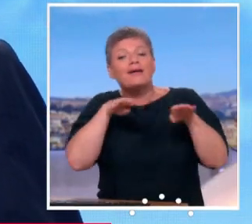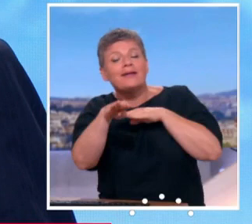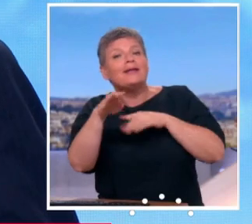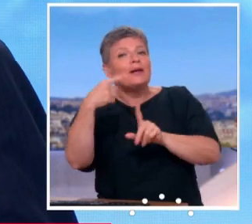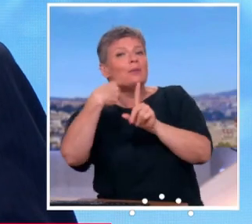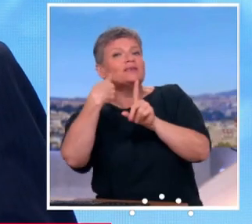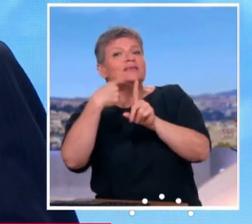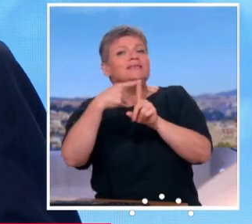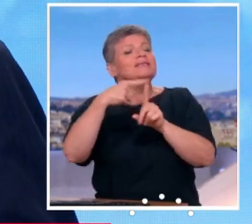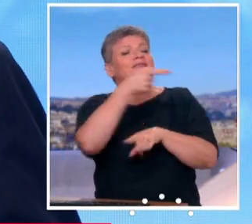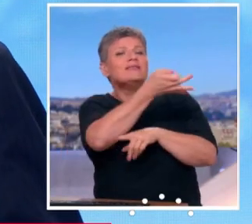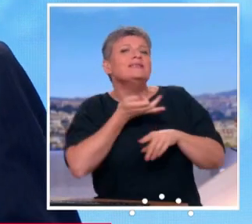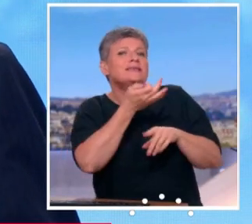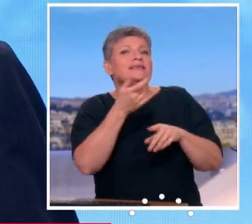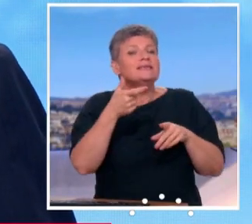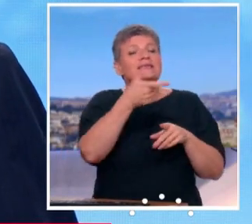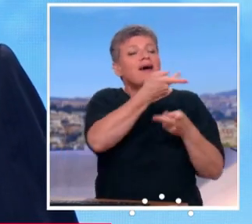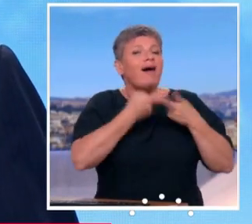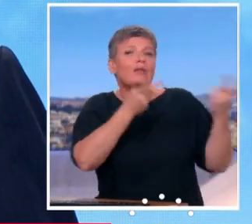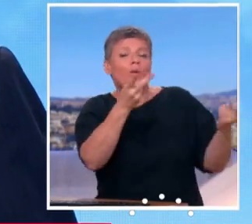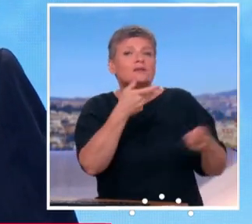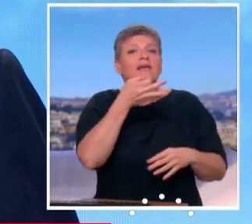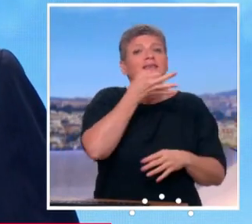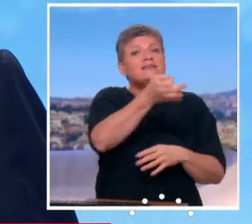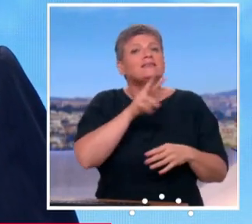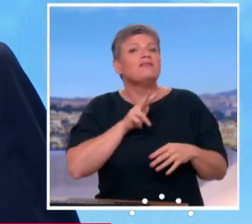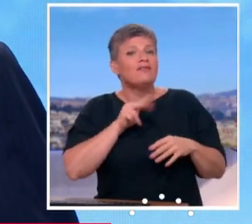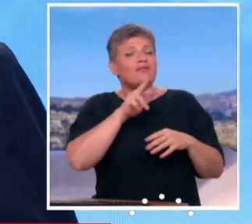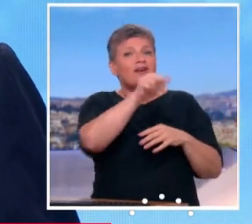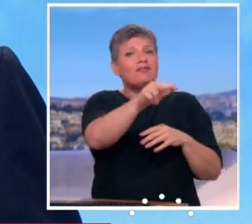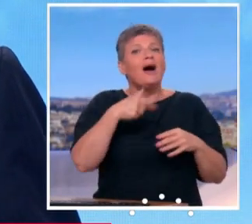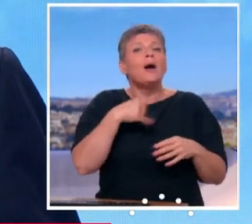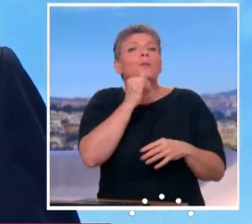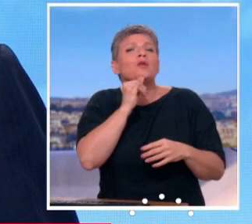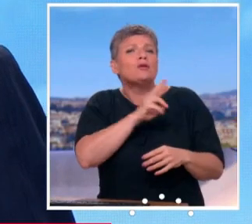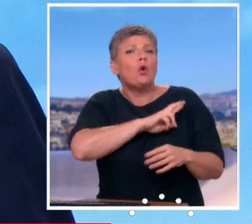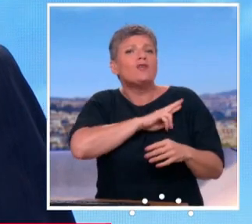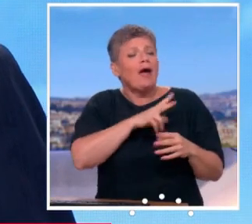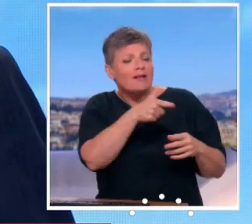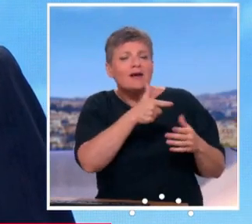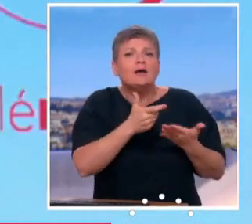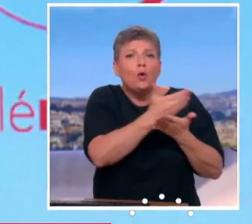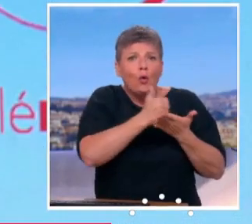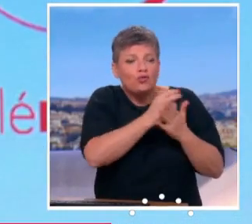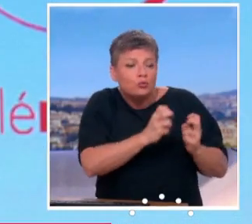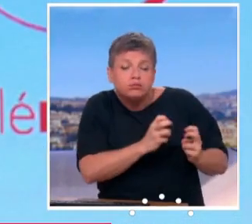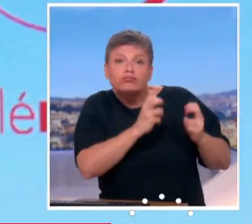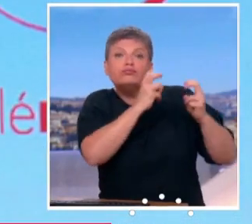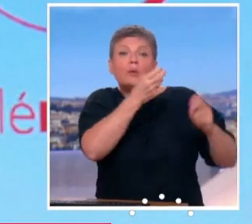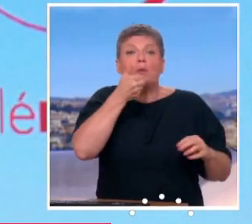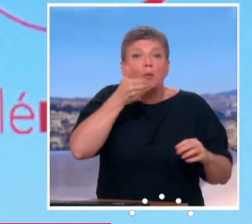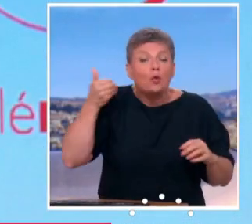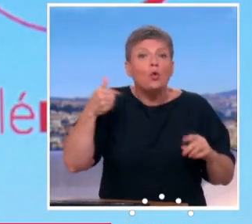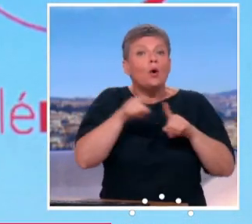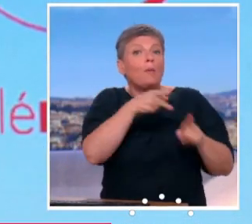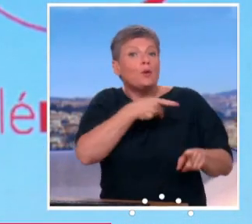réforme, celle que vous annoncez en tout cas, c'est-à la revalorisation… Des plus petites retraites. – Des petites retraites, des pensions de retraite, ce sont d'abord